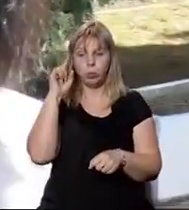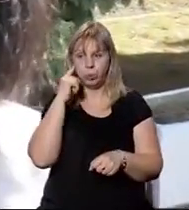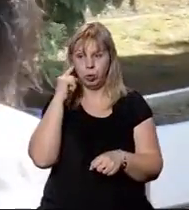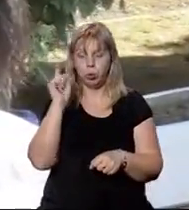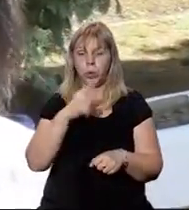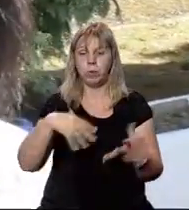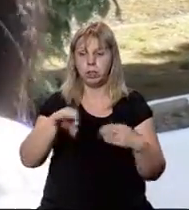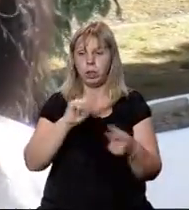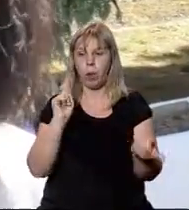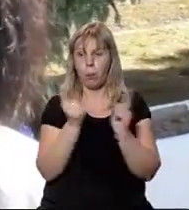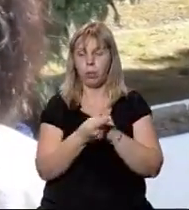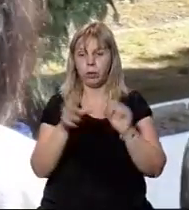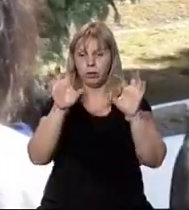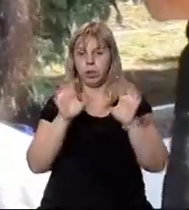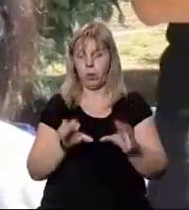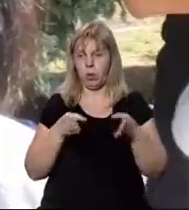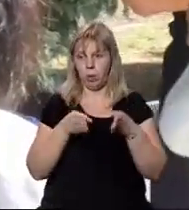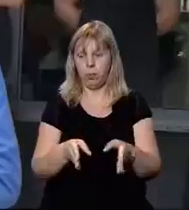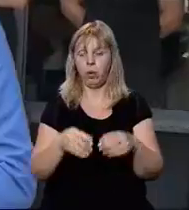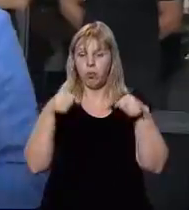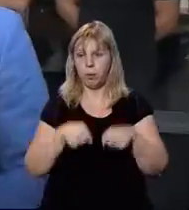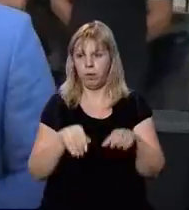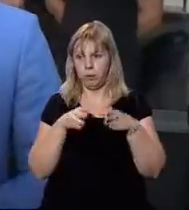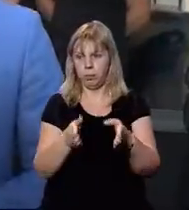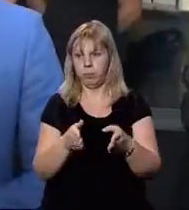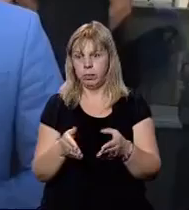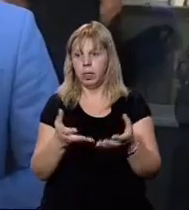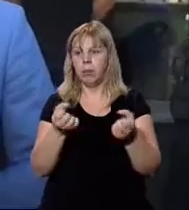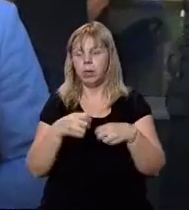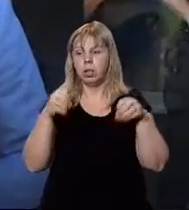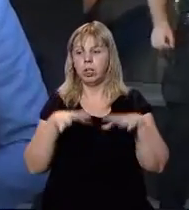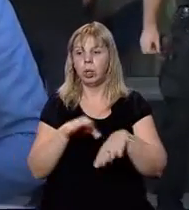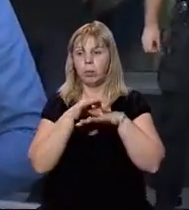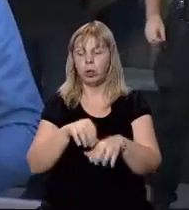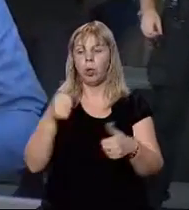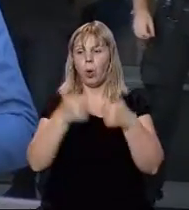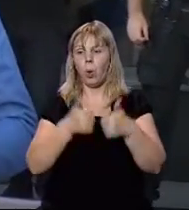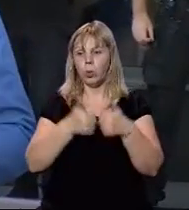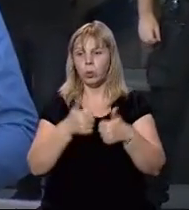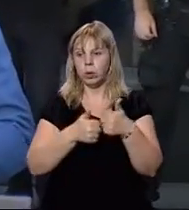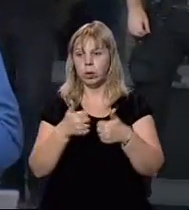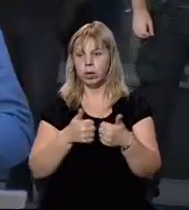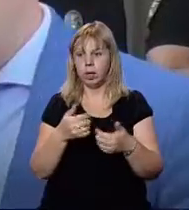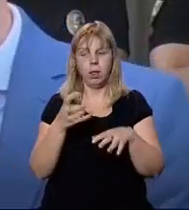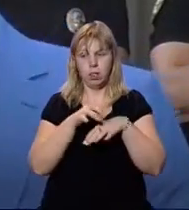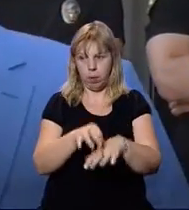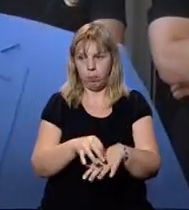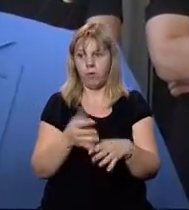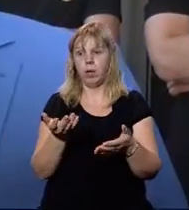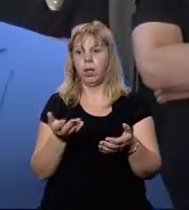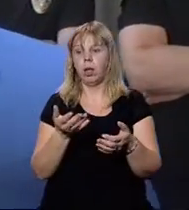обернути в законне русло, в правове русло. Прийнято рішення про проведення повторного конкурсу, іншим не проведено.